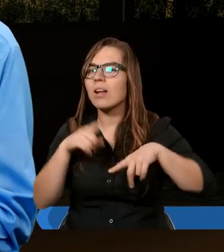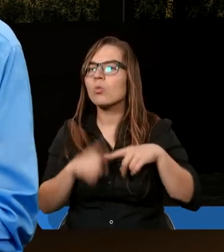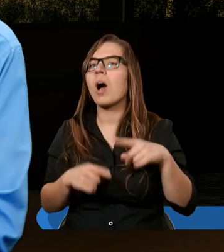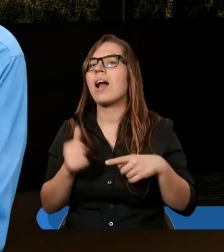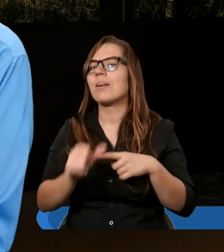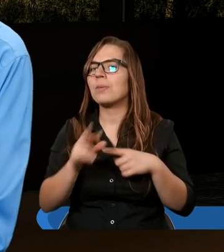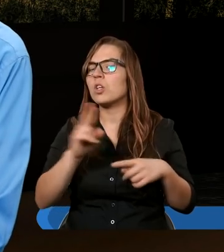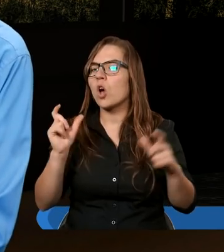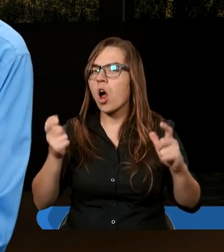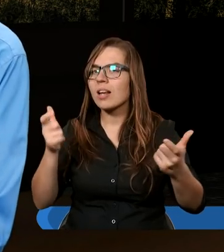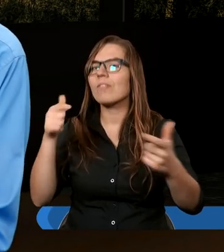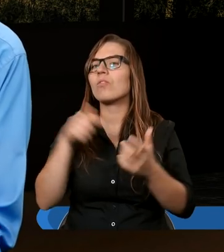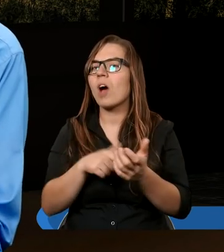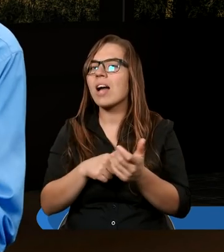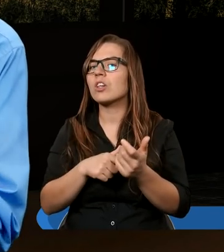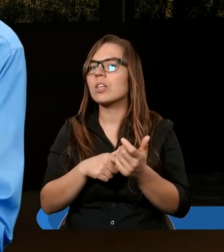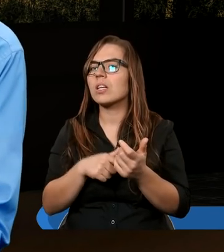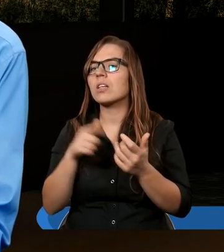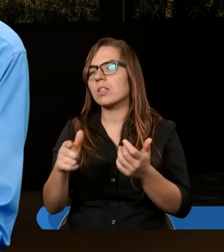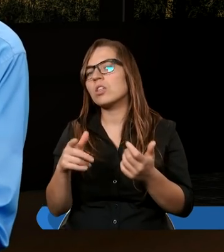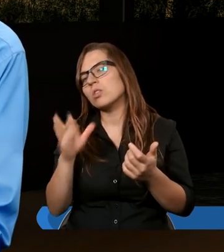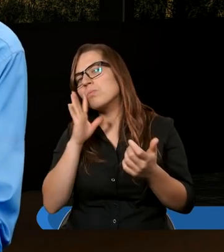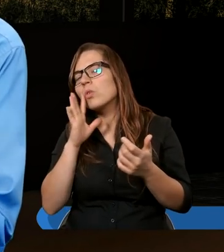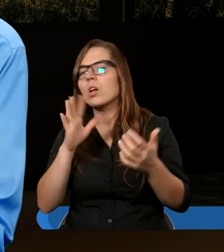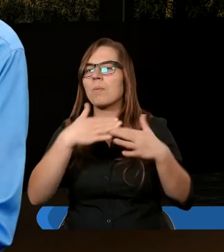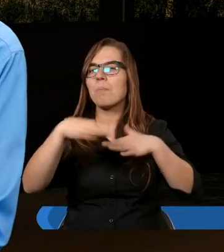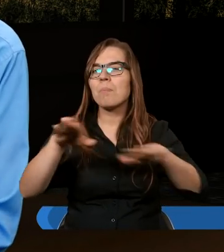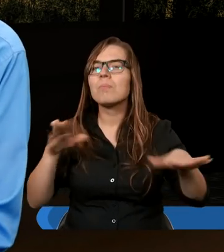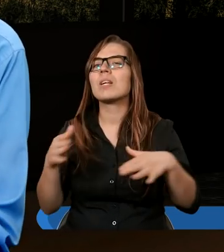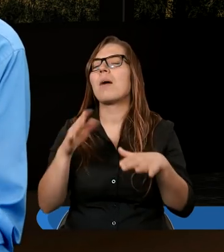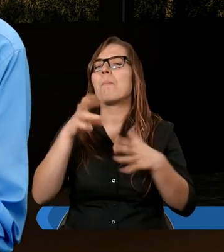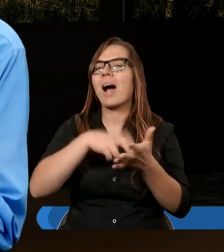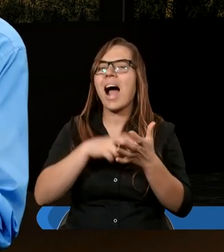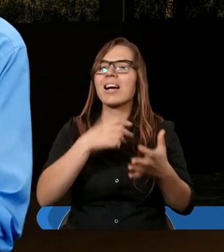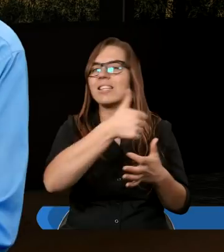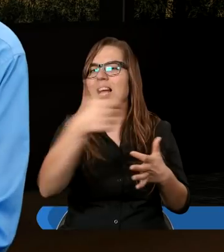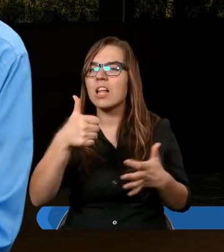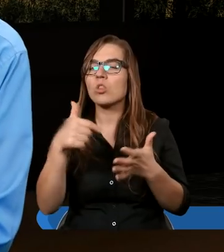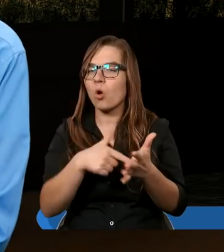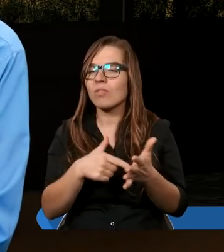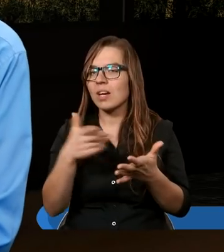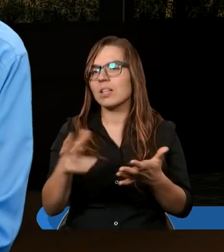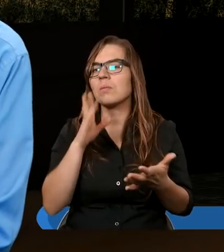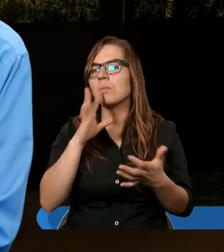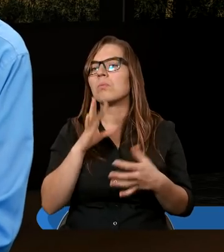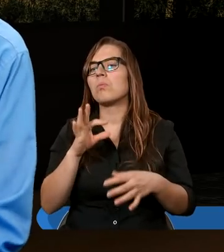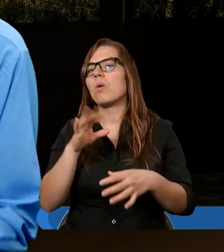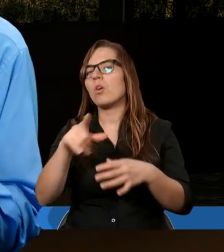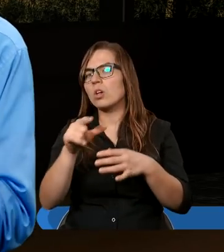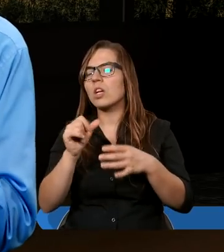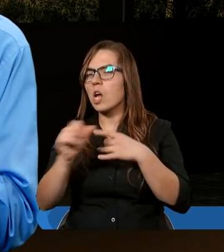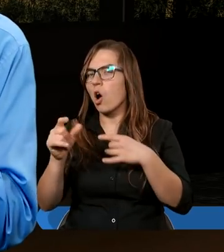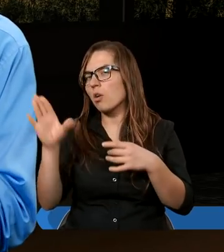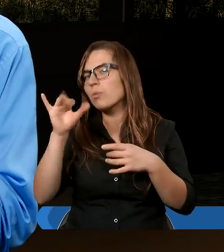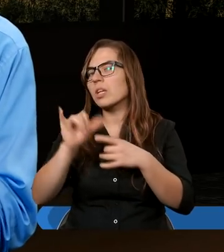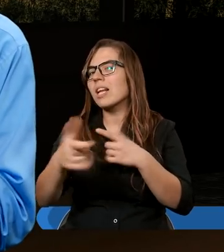konsekwencją jest właśnie ich rozłam między nimi, brak jedności. To jest cecha właśnie, która pochodzi od Boga.